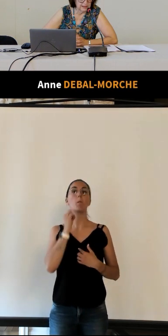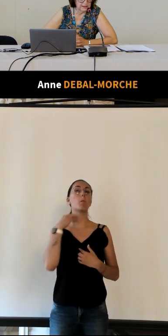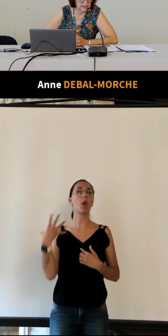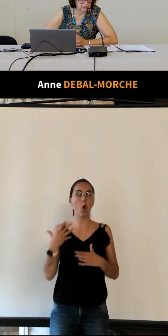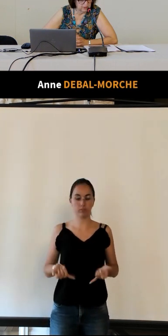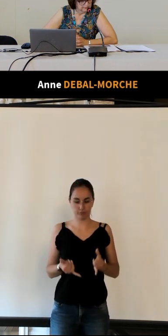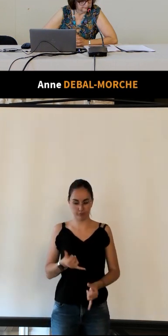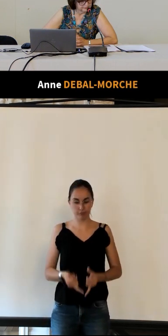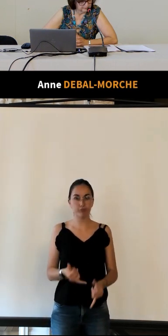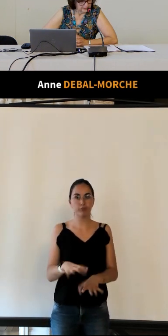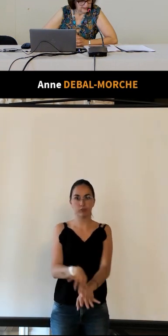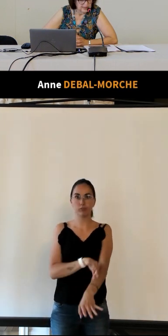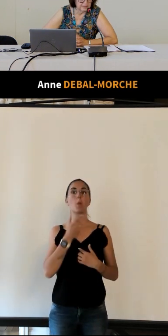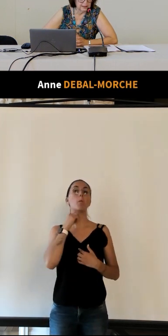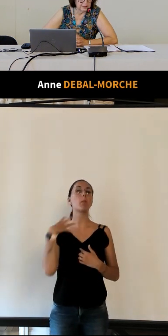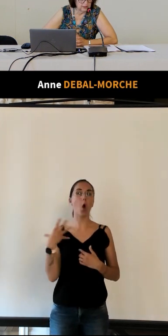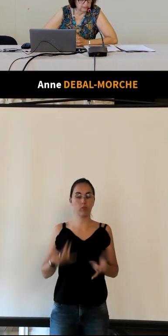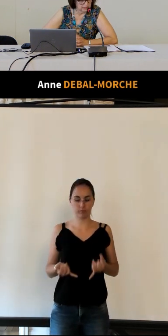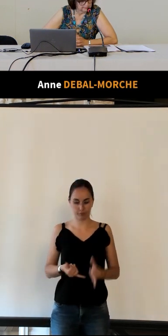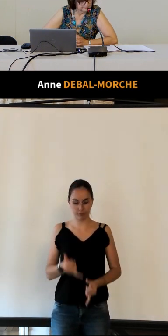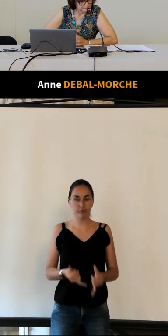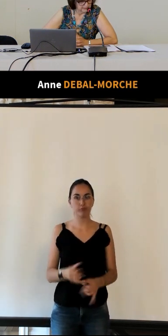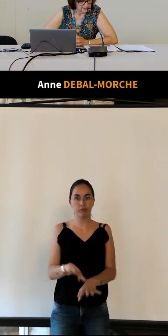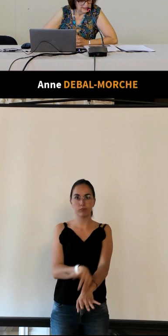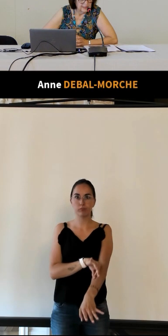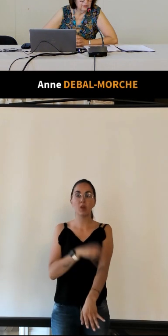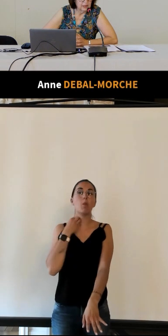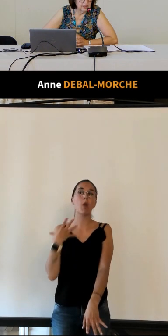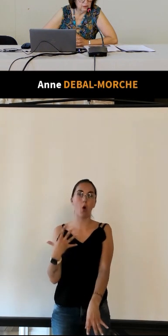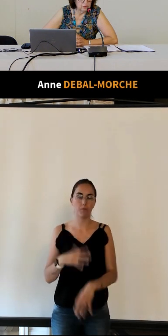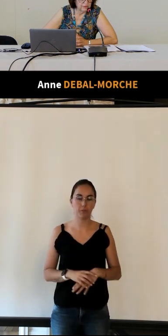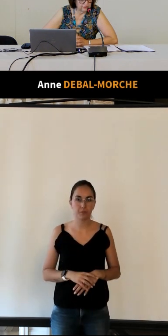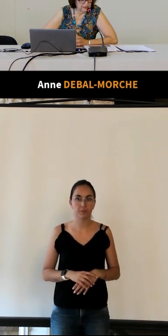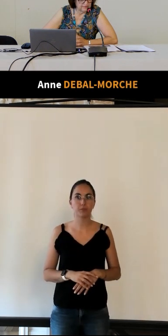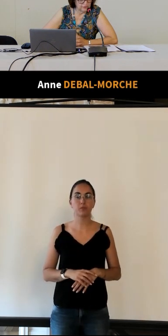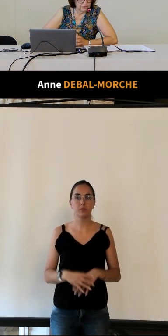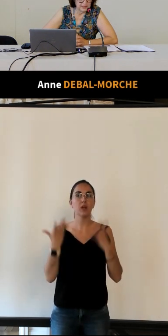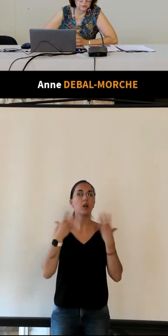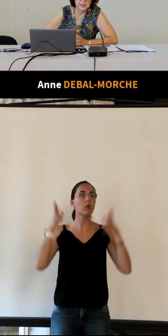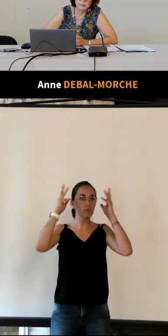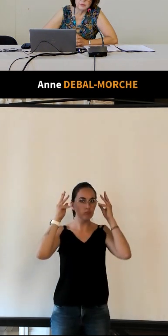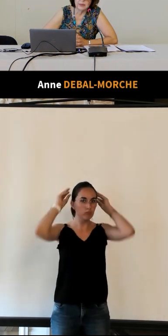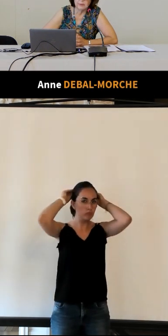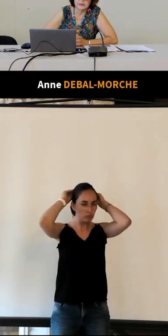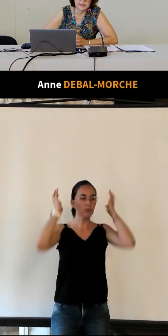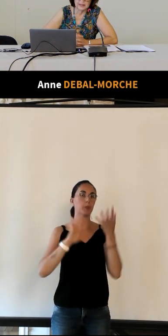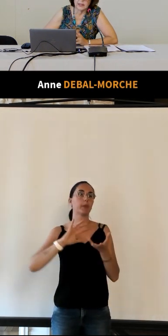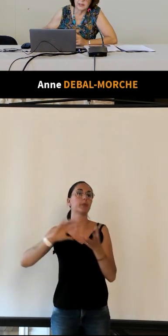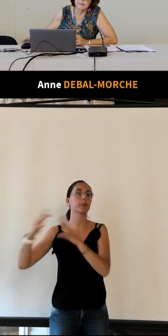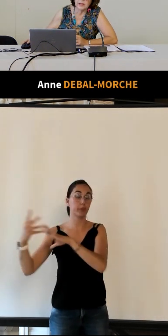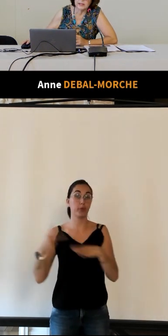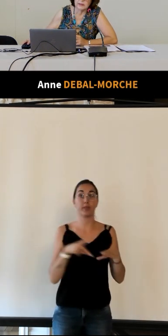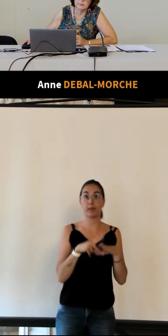tailleur chemisier blanc escarpin et gants blanc alors leur coiffure a évolué au début elles portaient